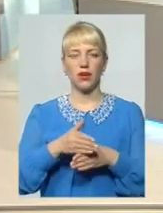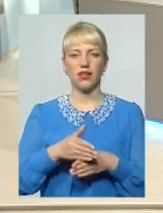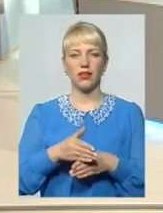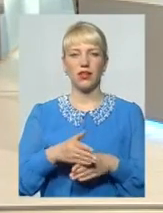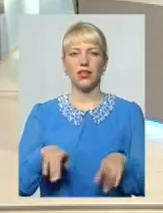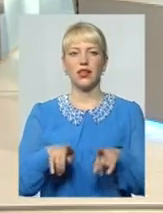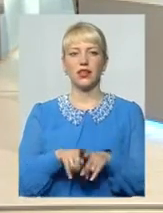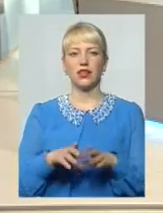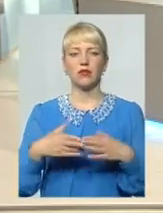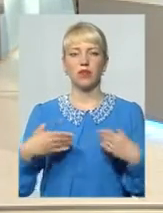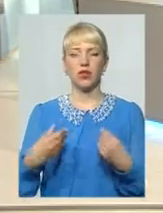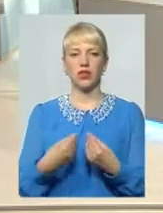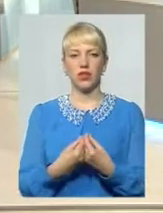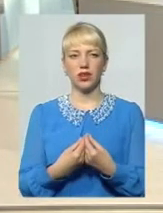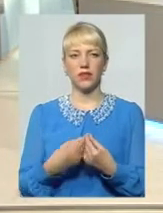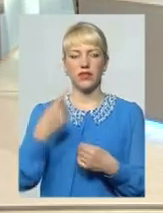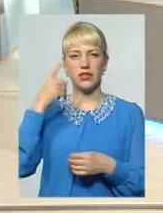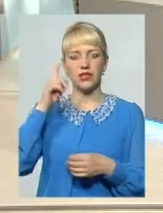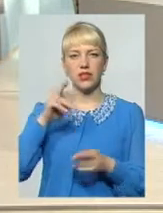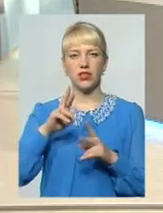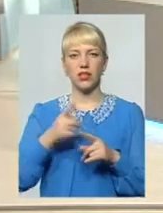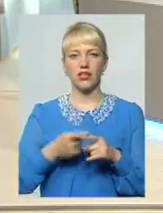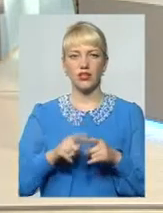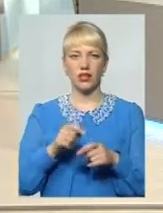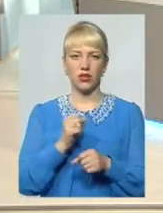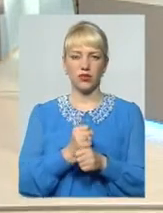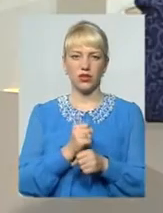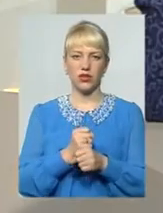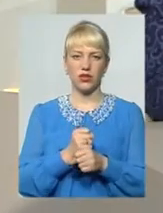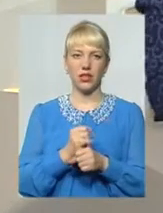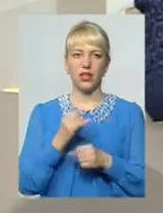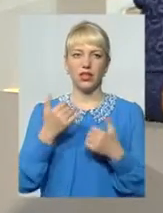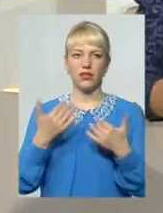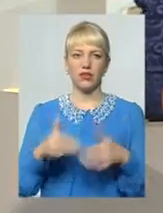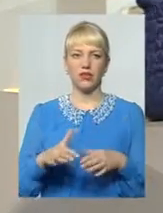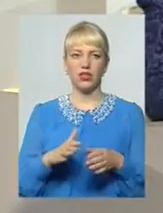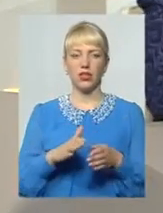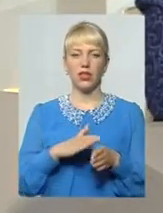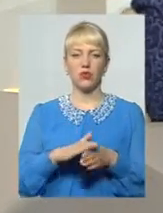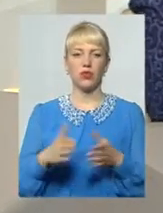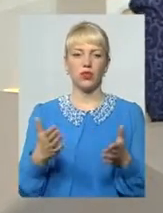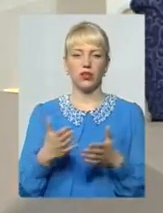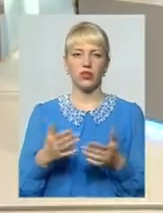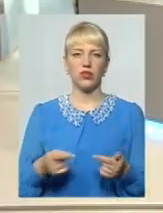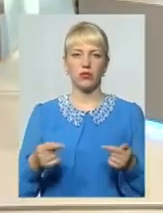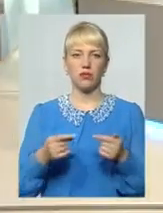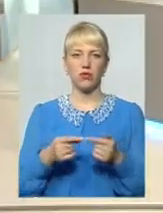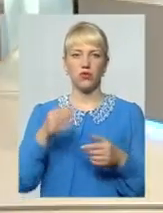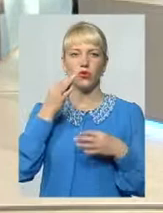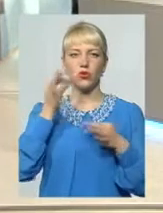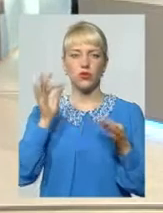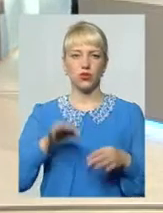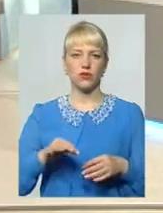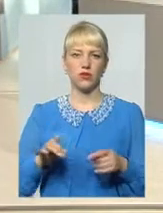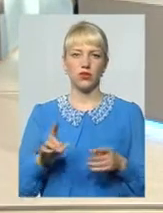таким родинам, знають, як це робити І вже набули якоїсь певного досвіду, що вже є